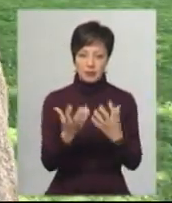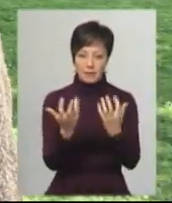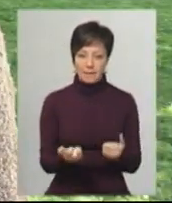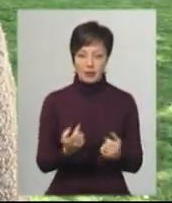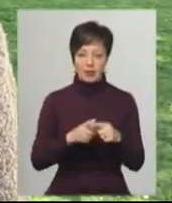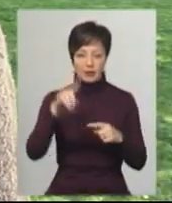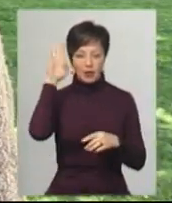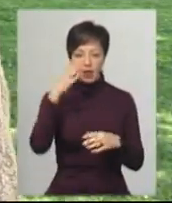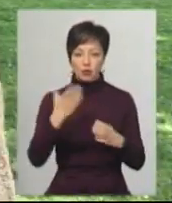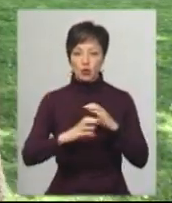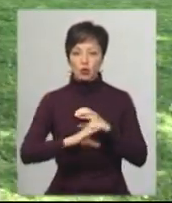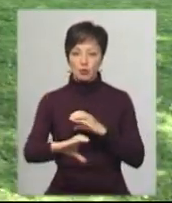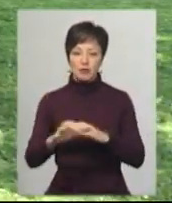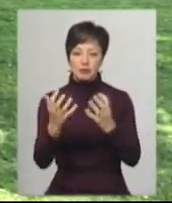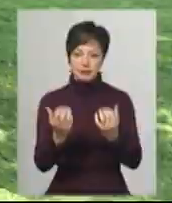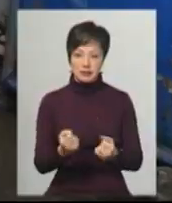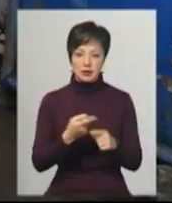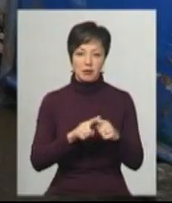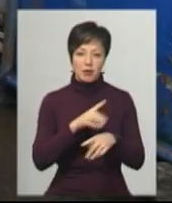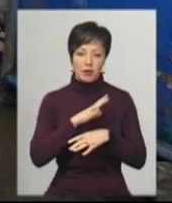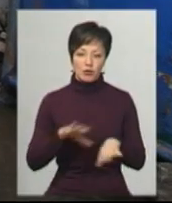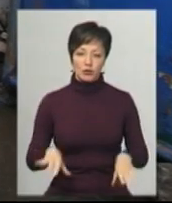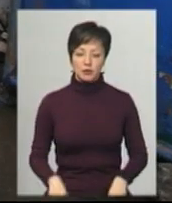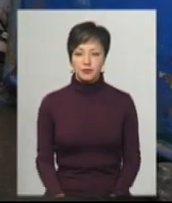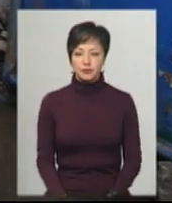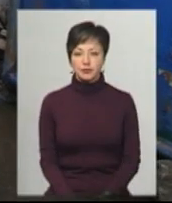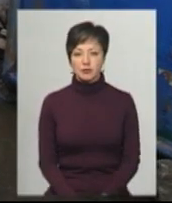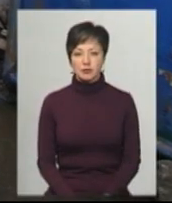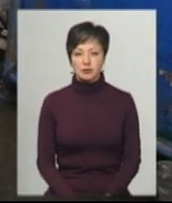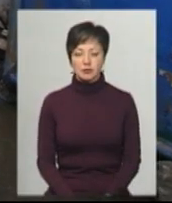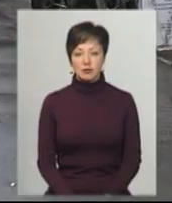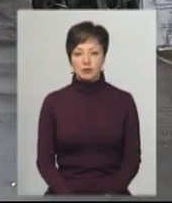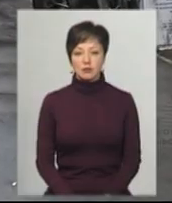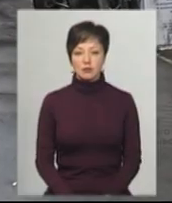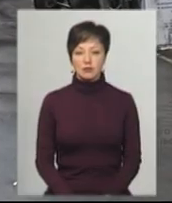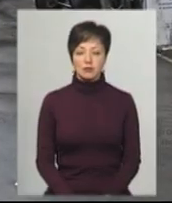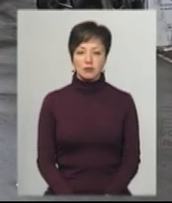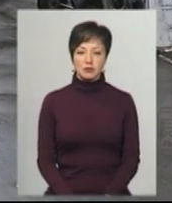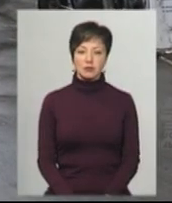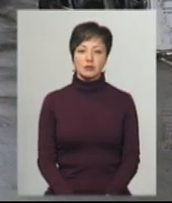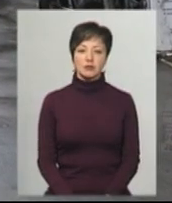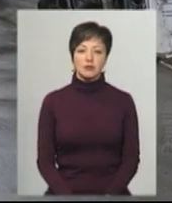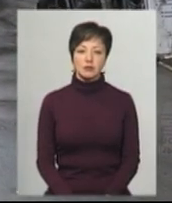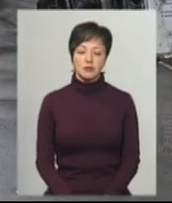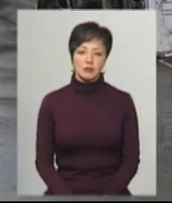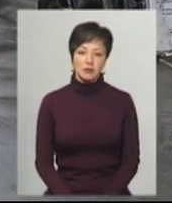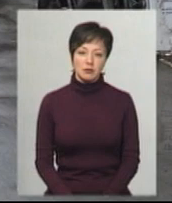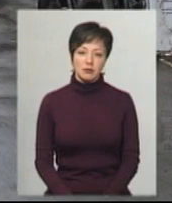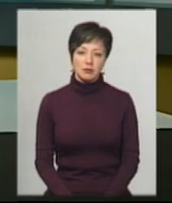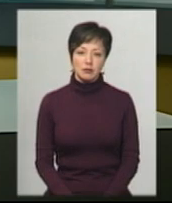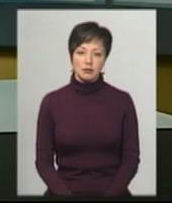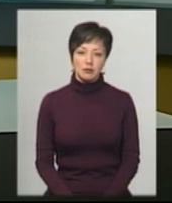Тобто, якби труба його забирала, води там би не було. Катерина Шевчук, Олександр Горішевський. Новини на Суспільному. Хмельницький.